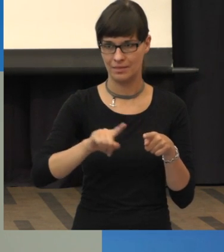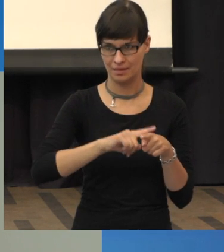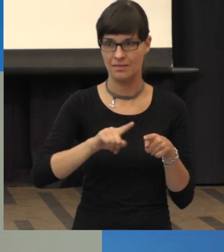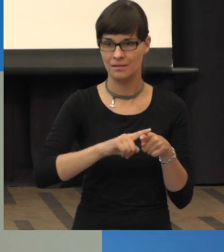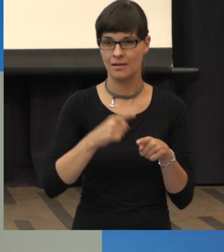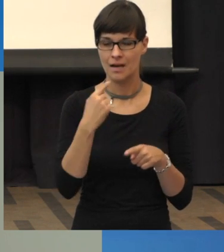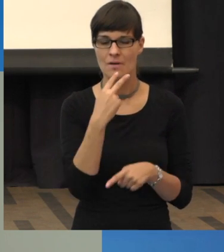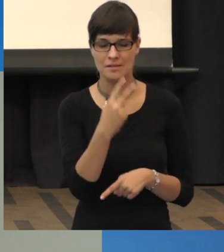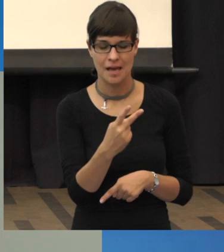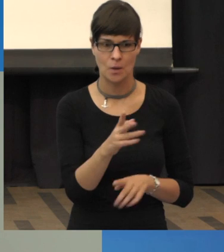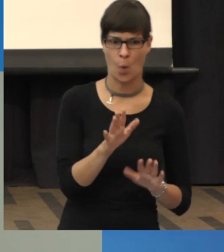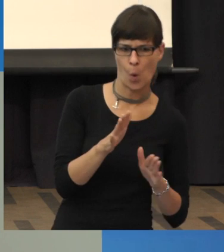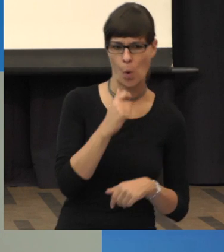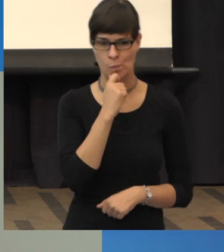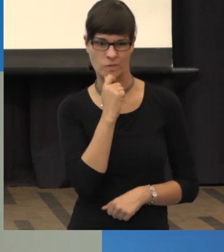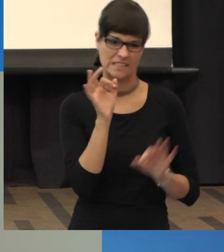vielen schon rausgenommen.